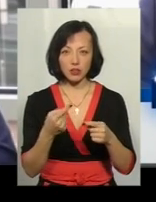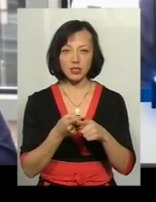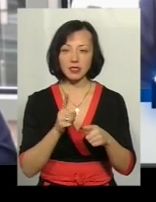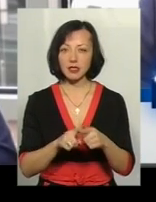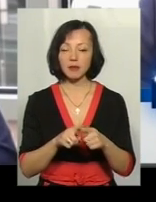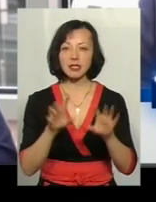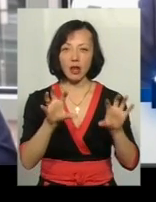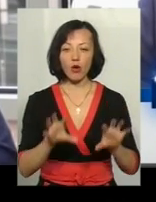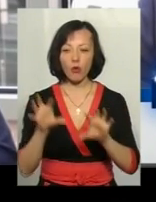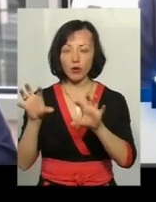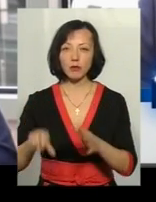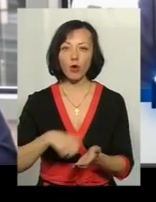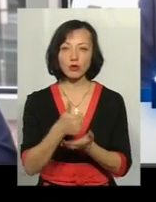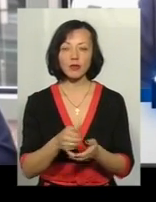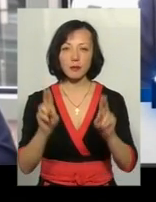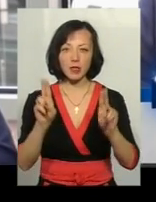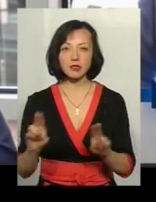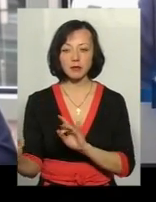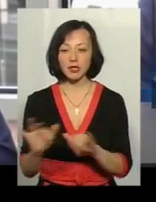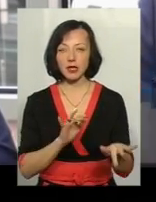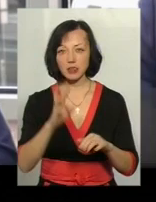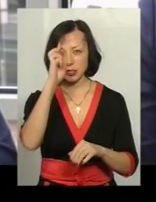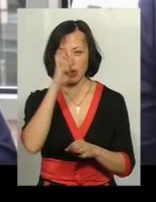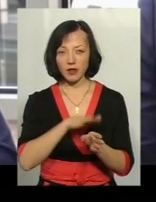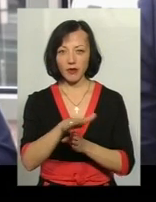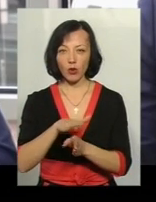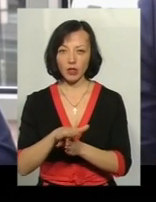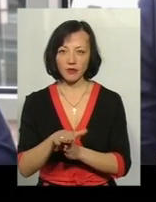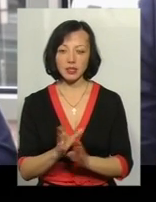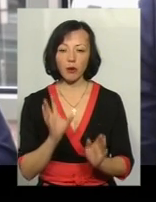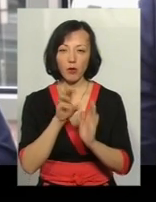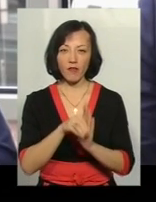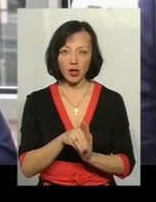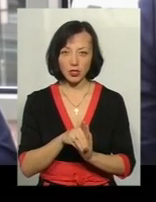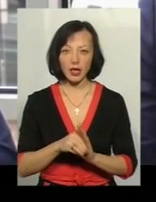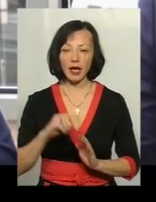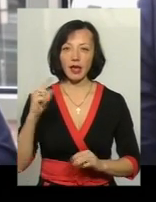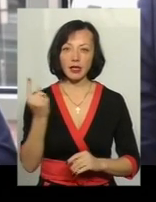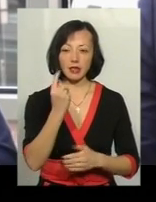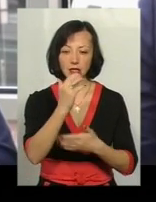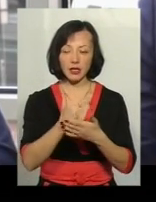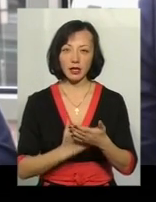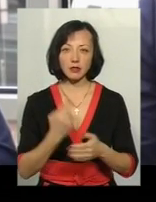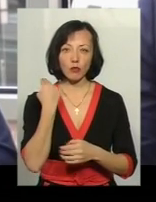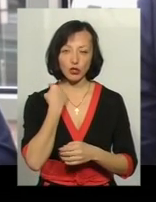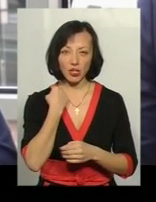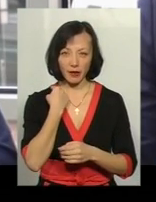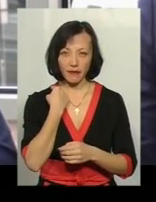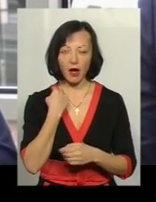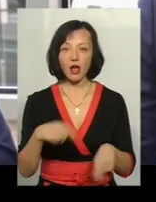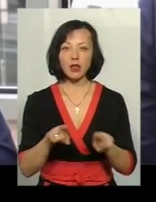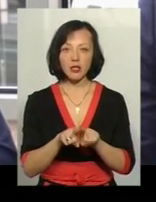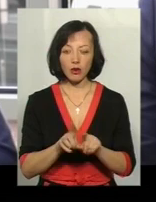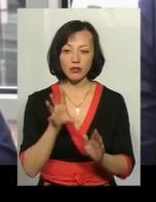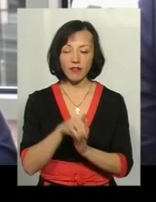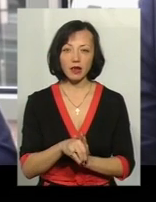законами основні принципи діяльності державних виконавців. Запроваджено єдиний реєстр боржників. Також